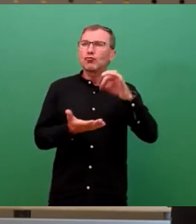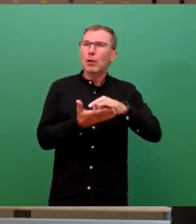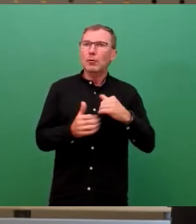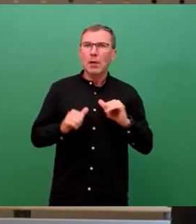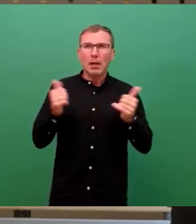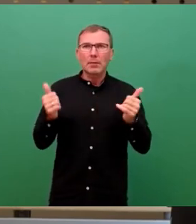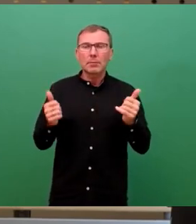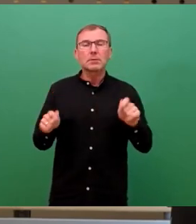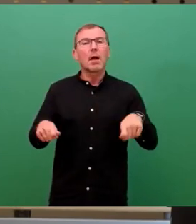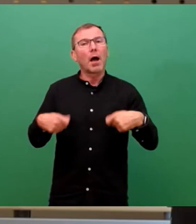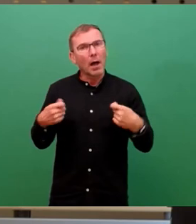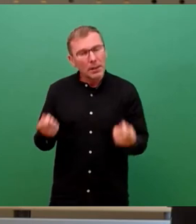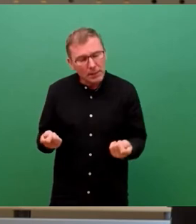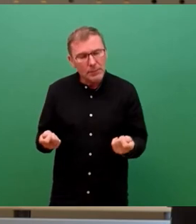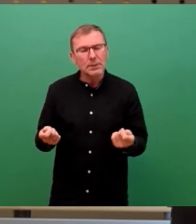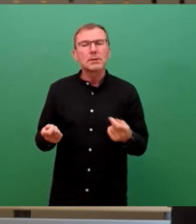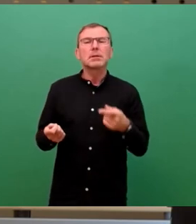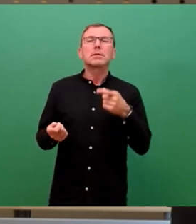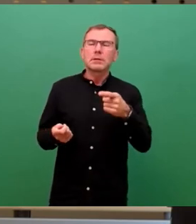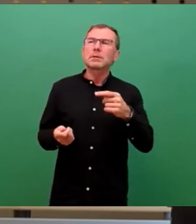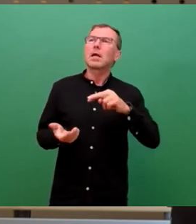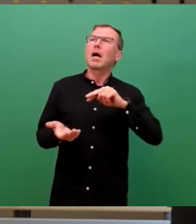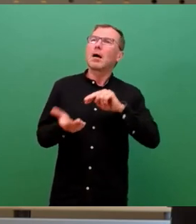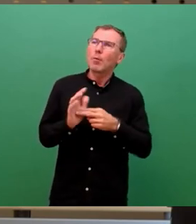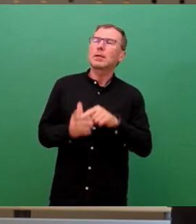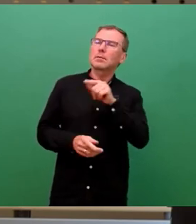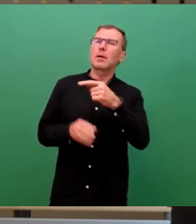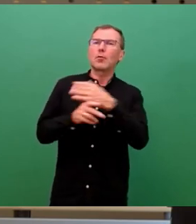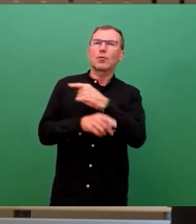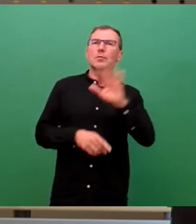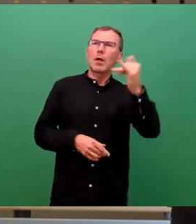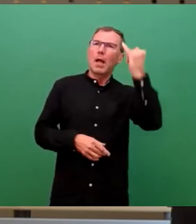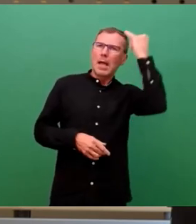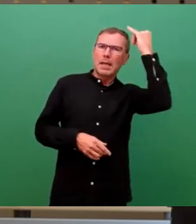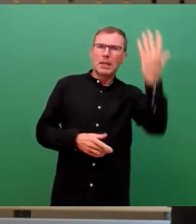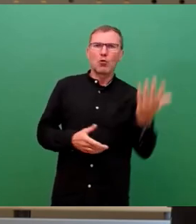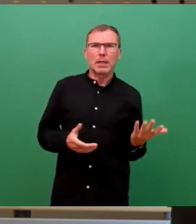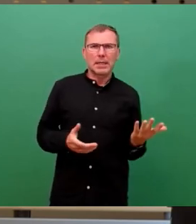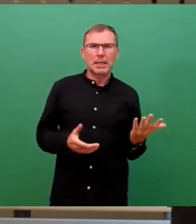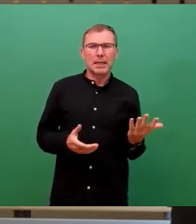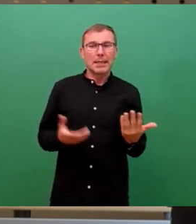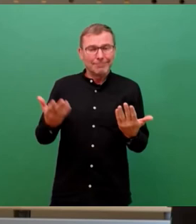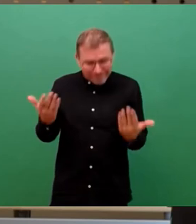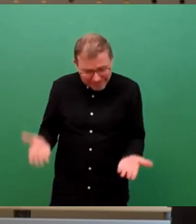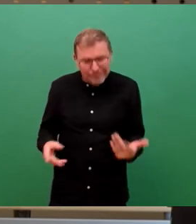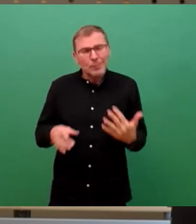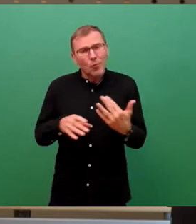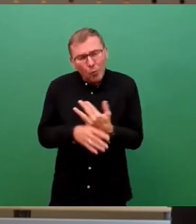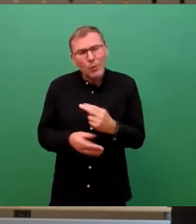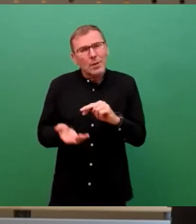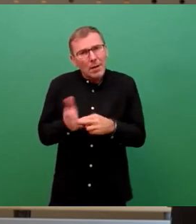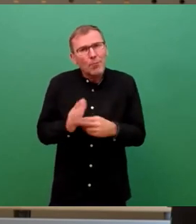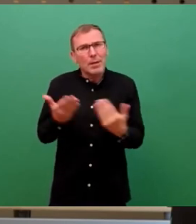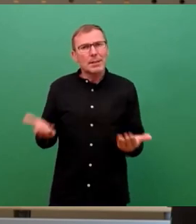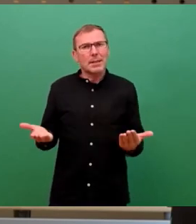Ergebnis von ideologiegetriebener Politik und von nichts anderem. Und das ist grüne Politik. Es ist